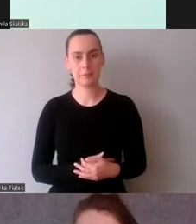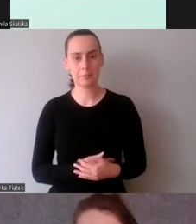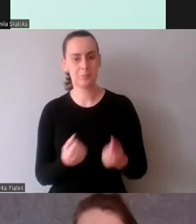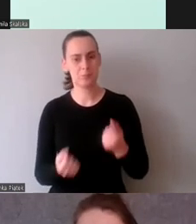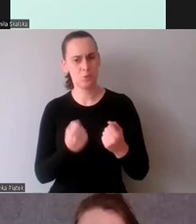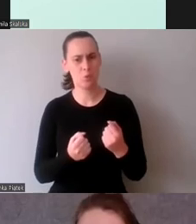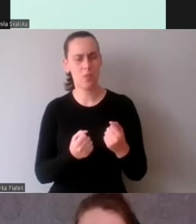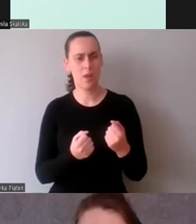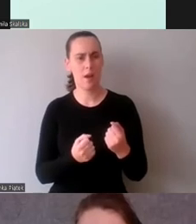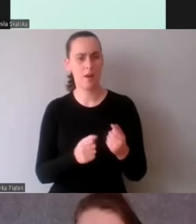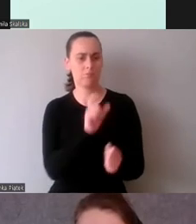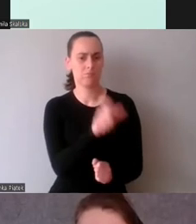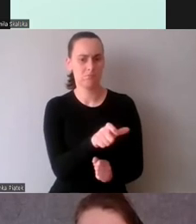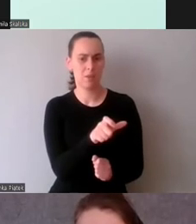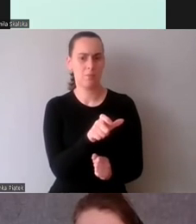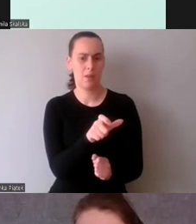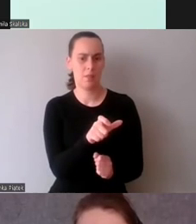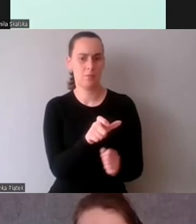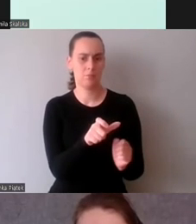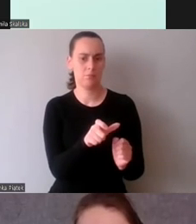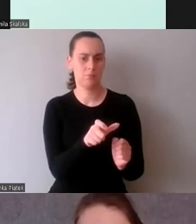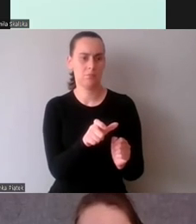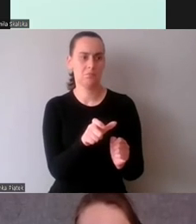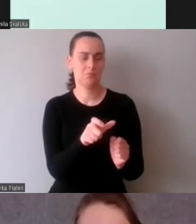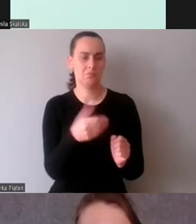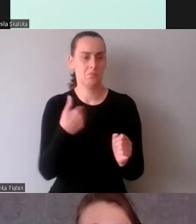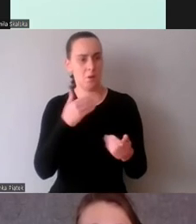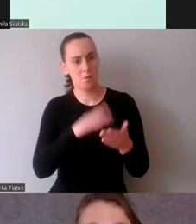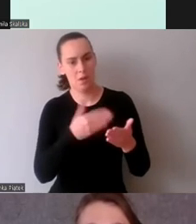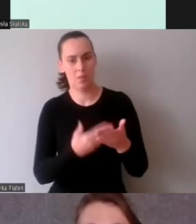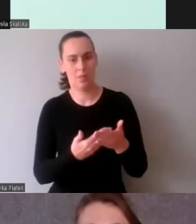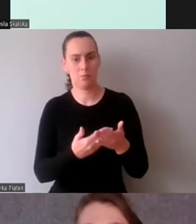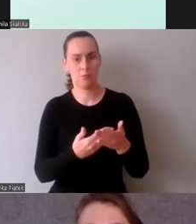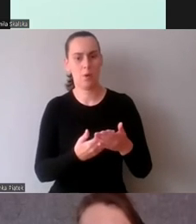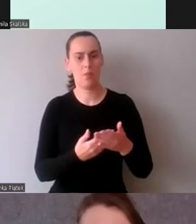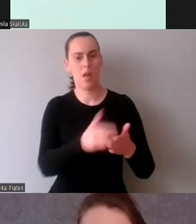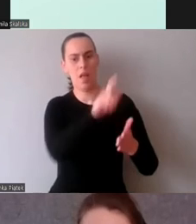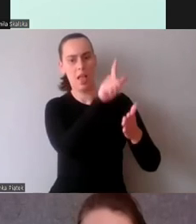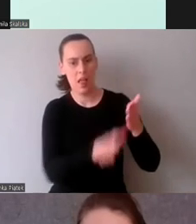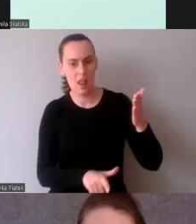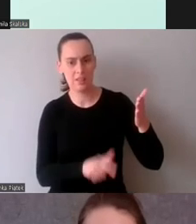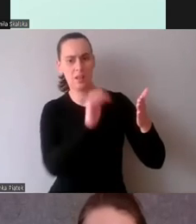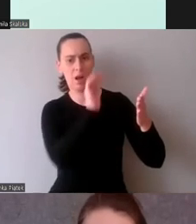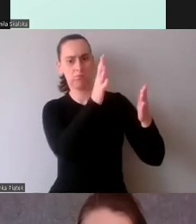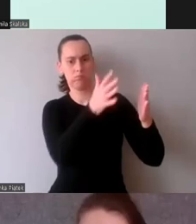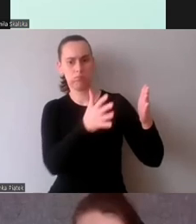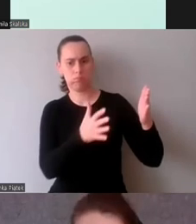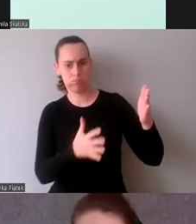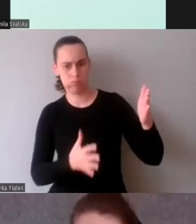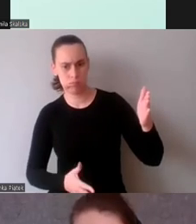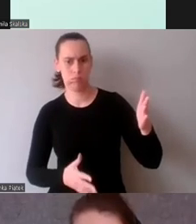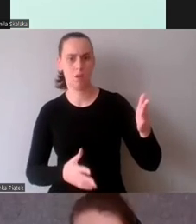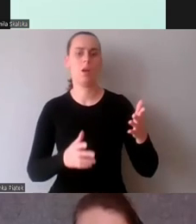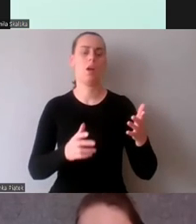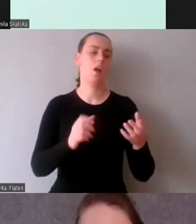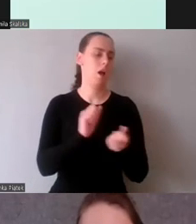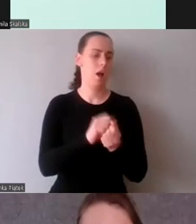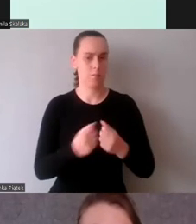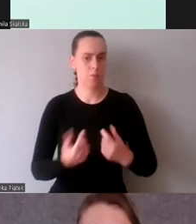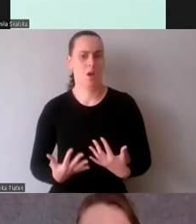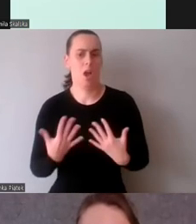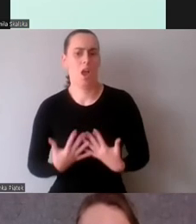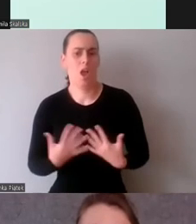fragmenty mogły stanowić na przykład długie listę, długie listy, czy wyrażanie skomplikowanych emocji, czy